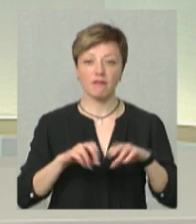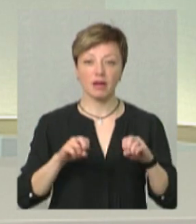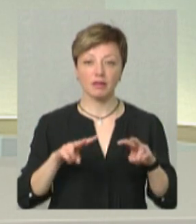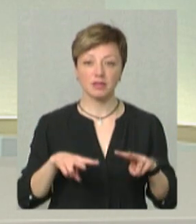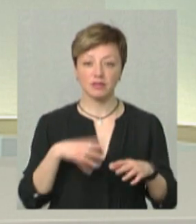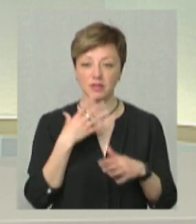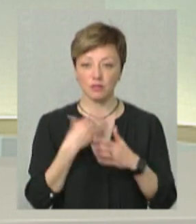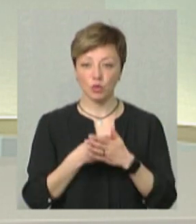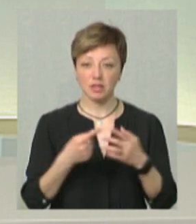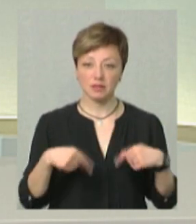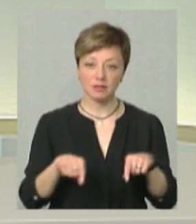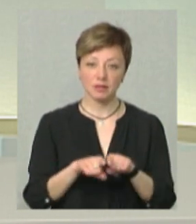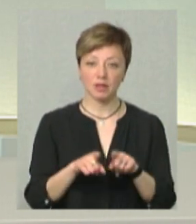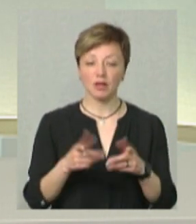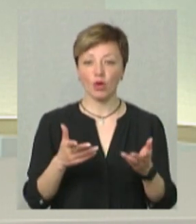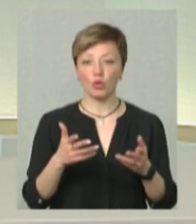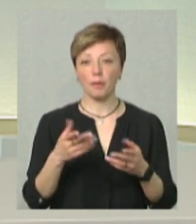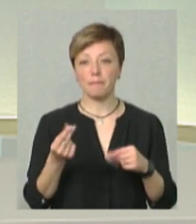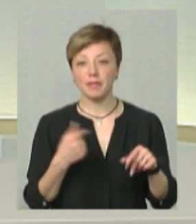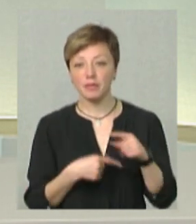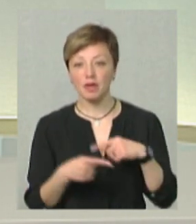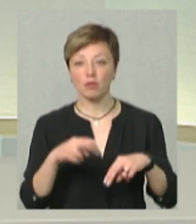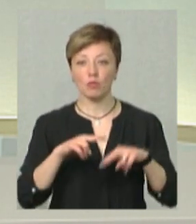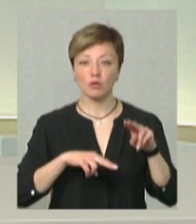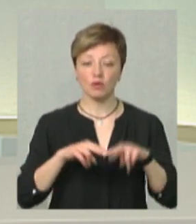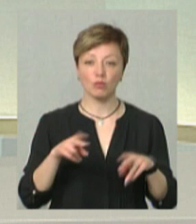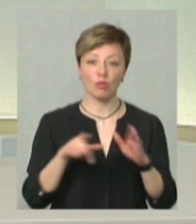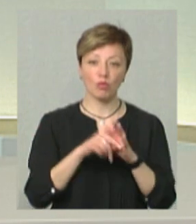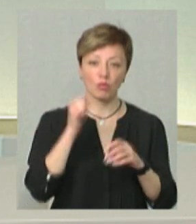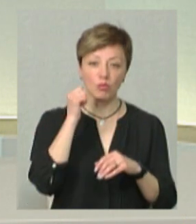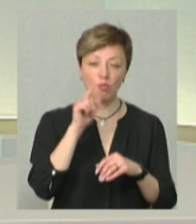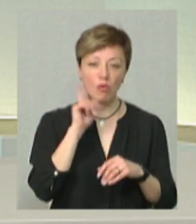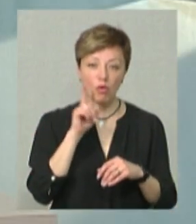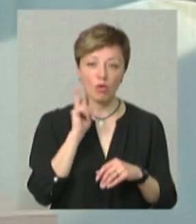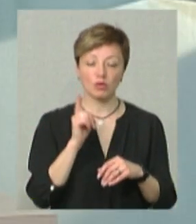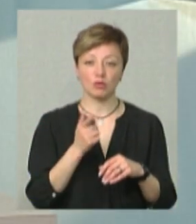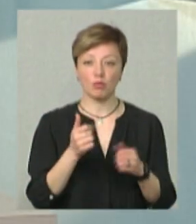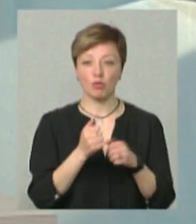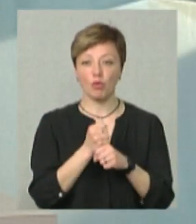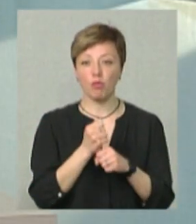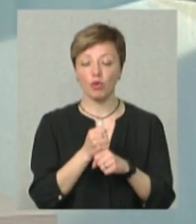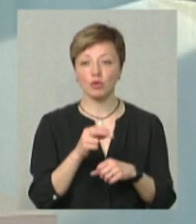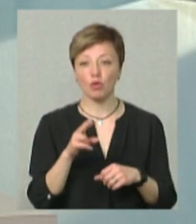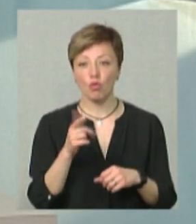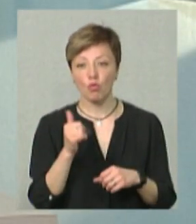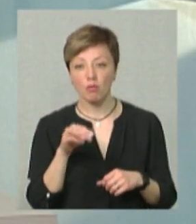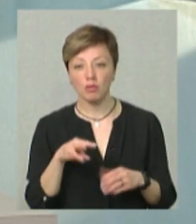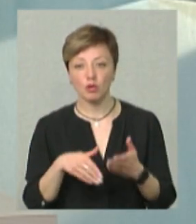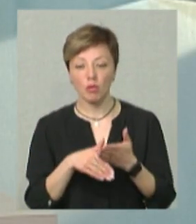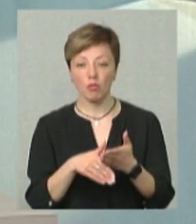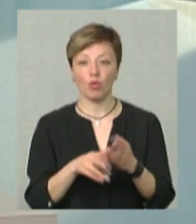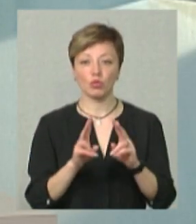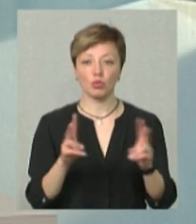справі, хто підприємниця, хто у будівництві, хто по роботі з молоді, хто з гуманітарною допомогою,